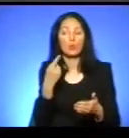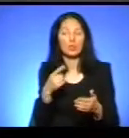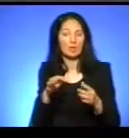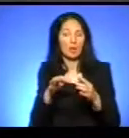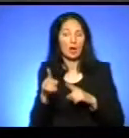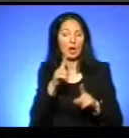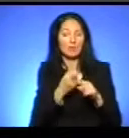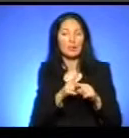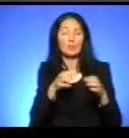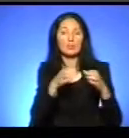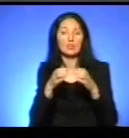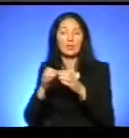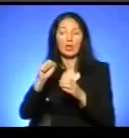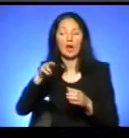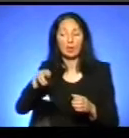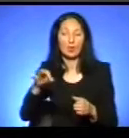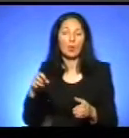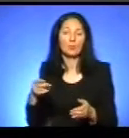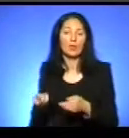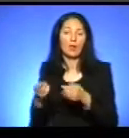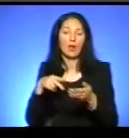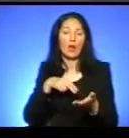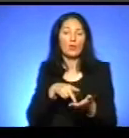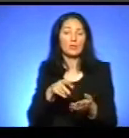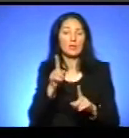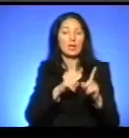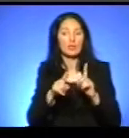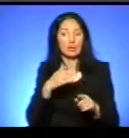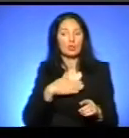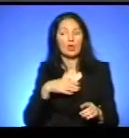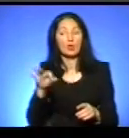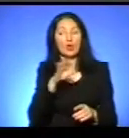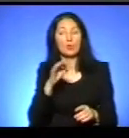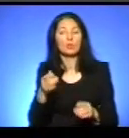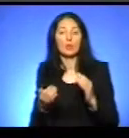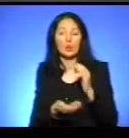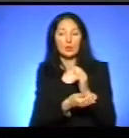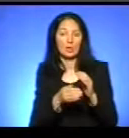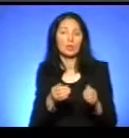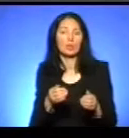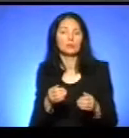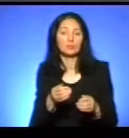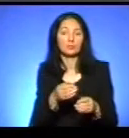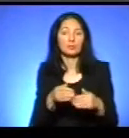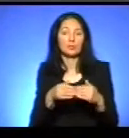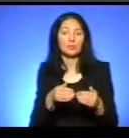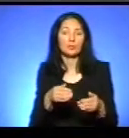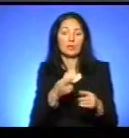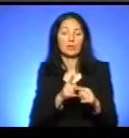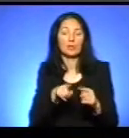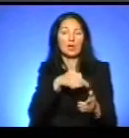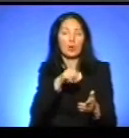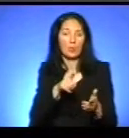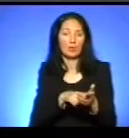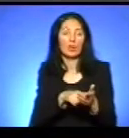сесію обласних рад. І наша область – одна з найкращих, яка все-таки дотиснула, можна сказати, це питання. З другої спроби, з першої, нам не